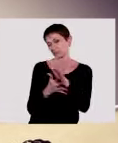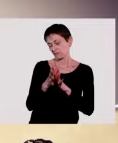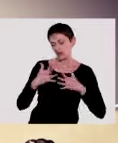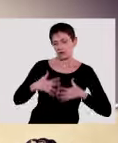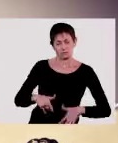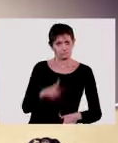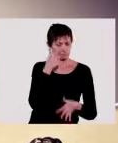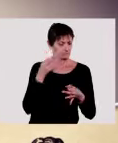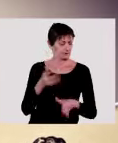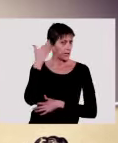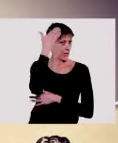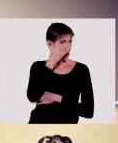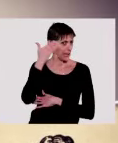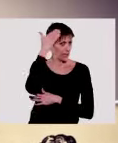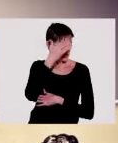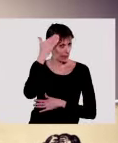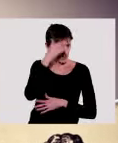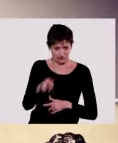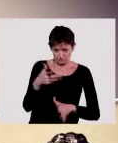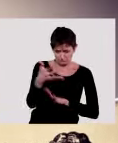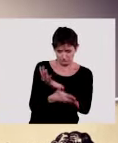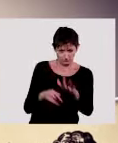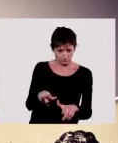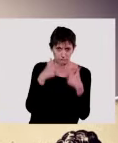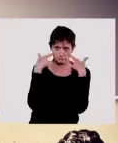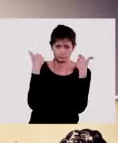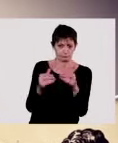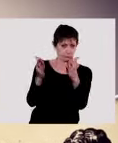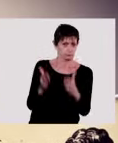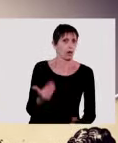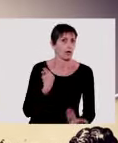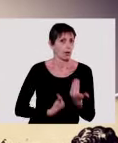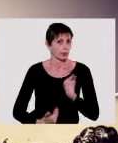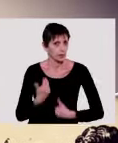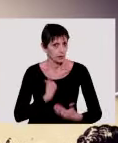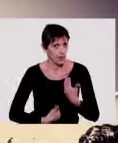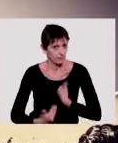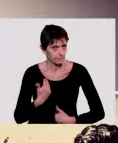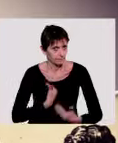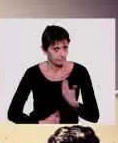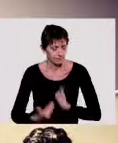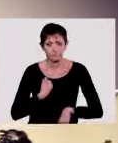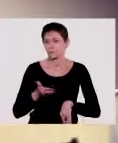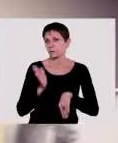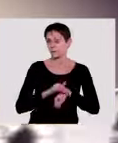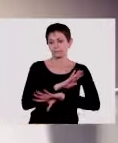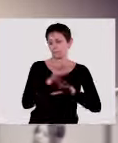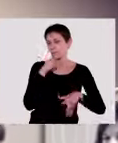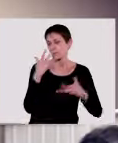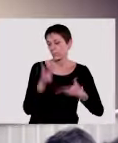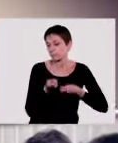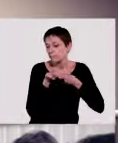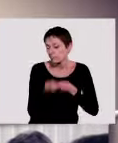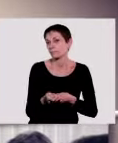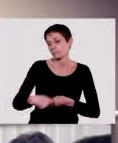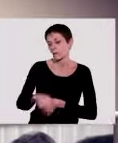corps est perçu comme trop animal et révélateur de ce qui est considéré comme un handicap. Les tenants de la méthode dite « oraliste